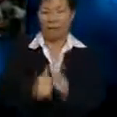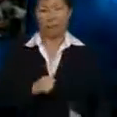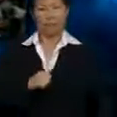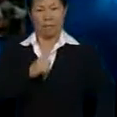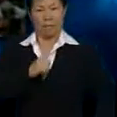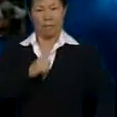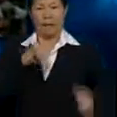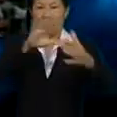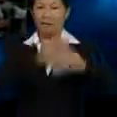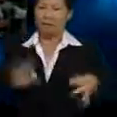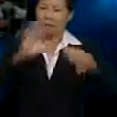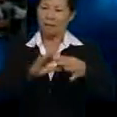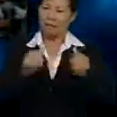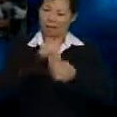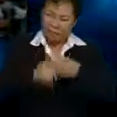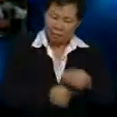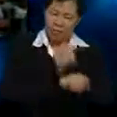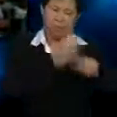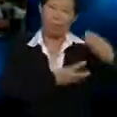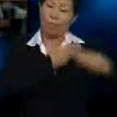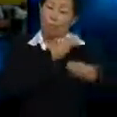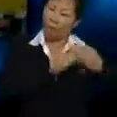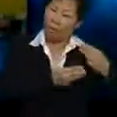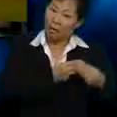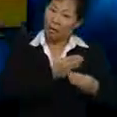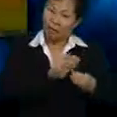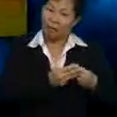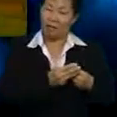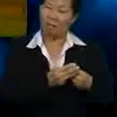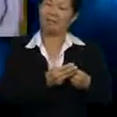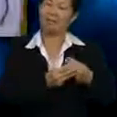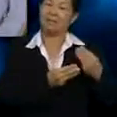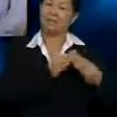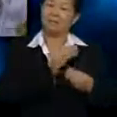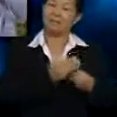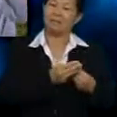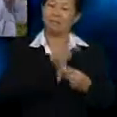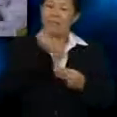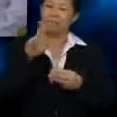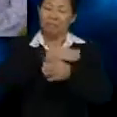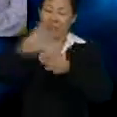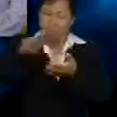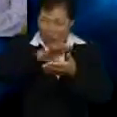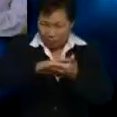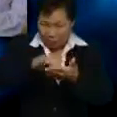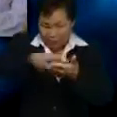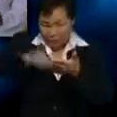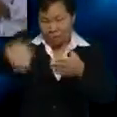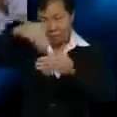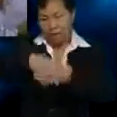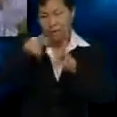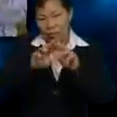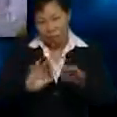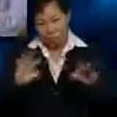Saya akan bercerita mengenai watak Julia Yang telah saya baca di dalam novel ini Julia merupakan watak utama